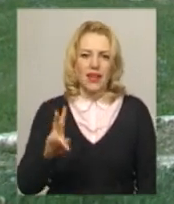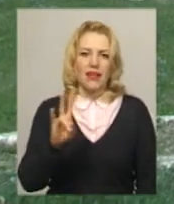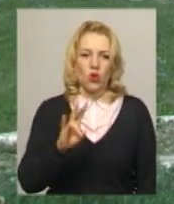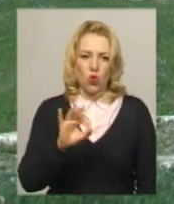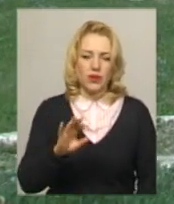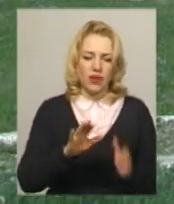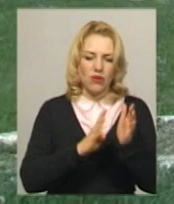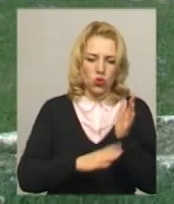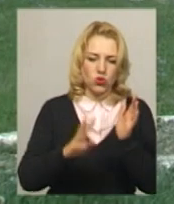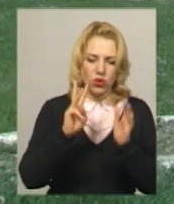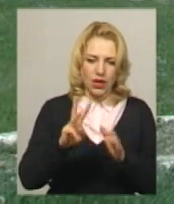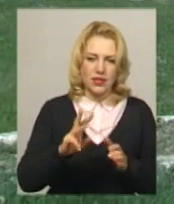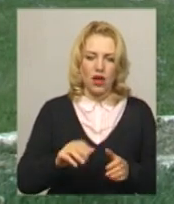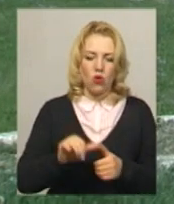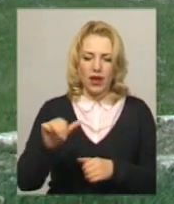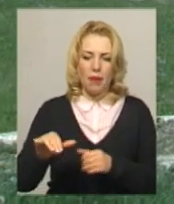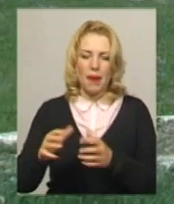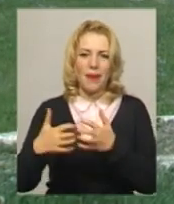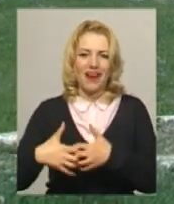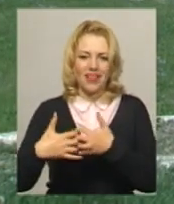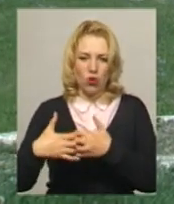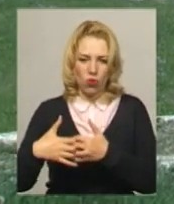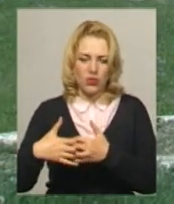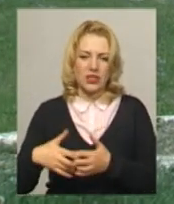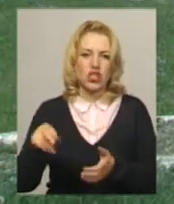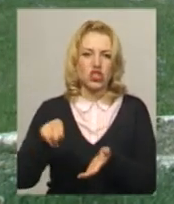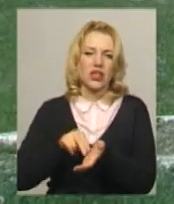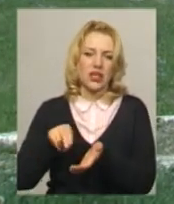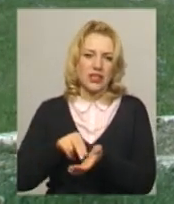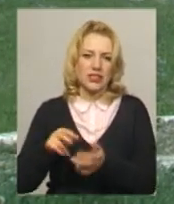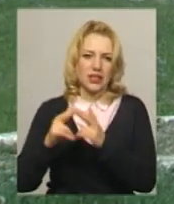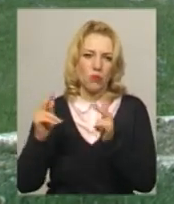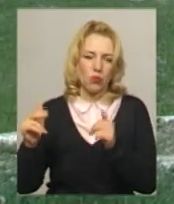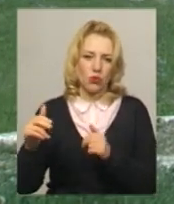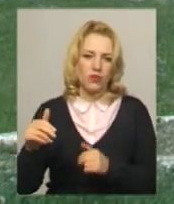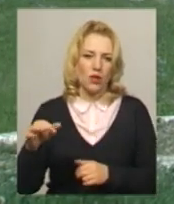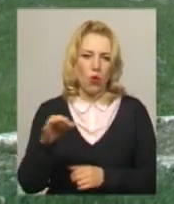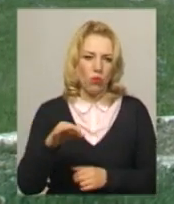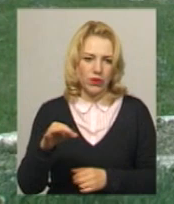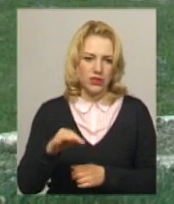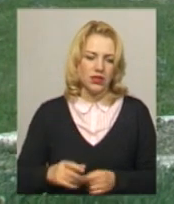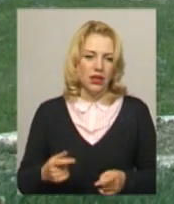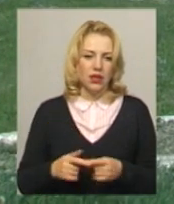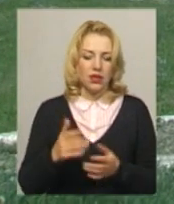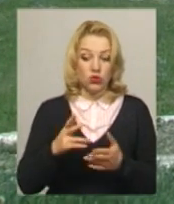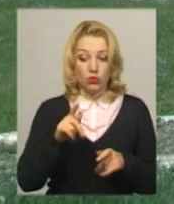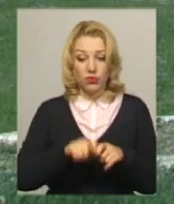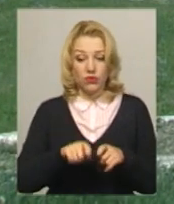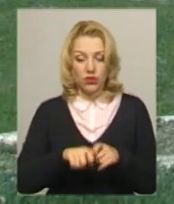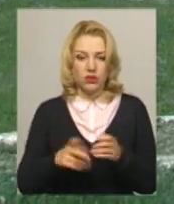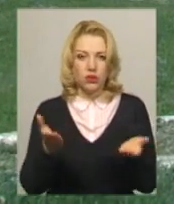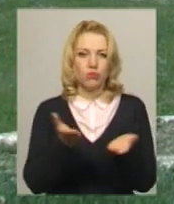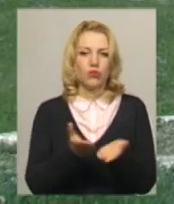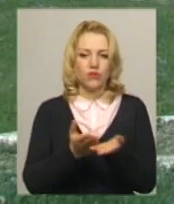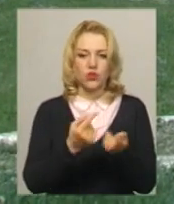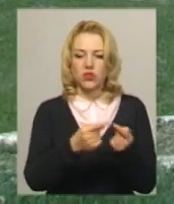окрема механізована бригада, Черкаська, Дніпропетровська область. Якщо порівняти, то наша 55-ка як порівняно з